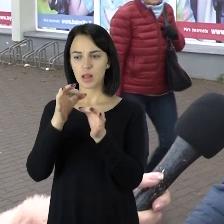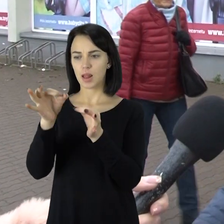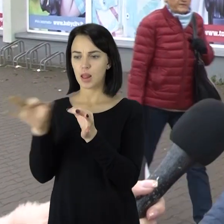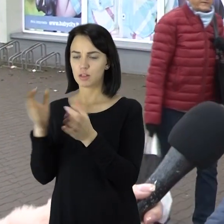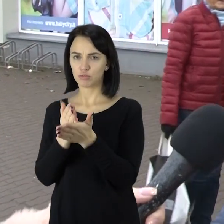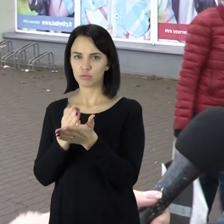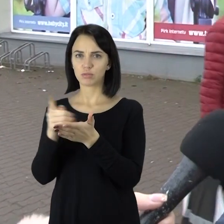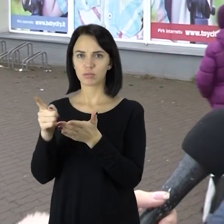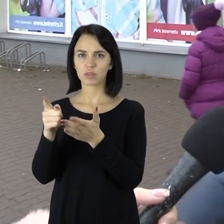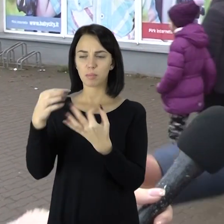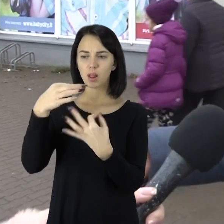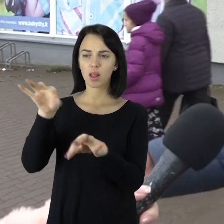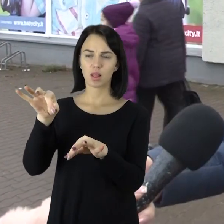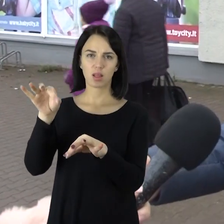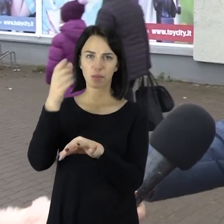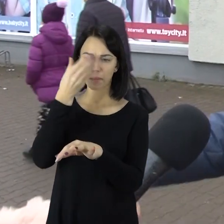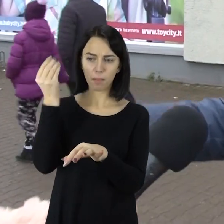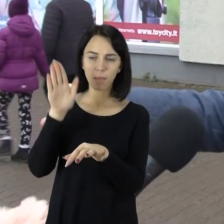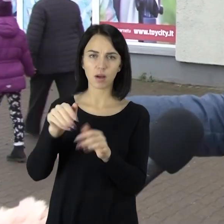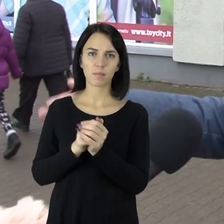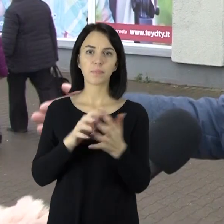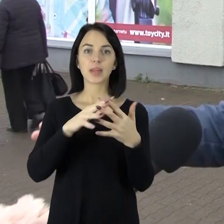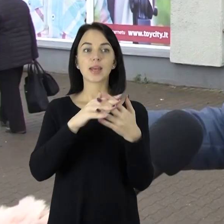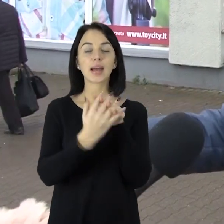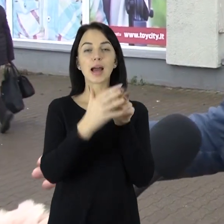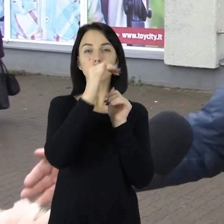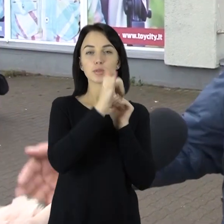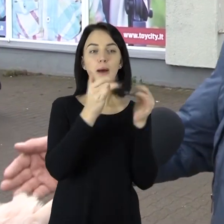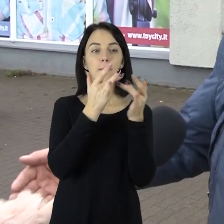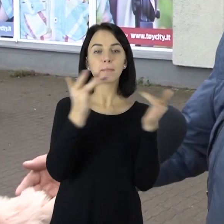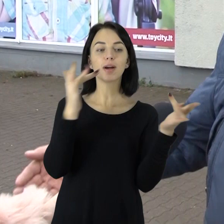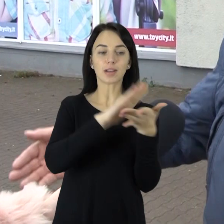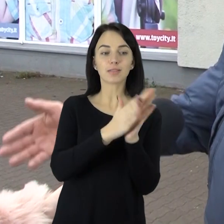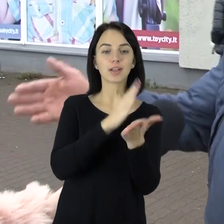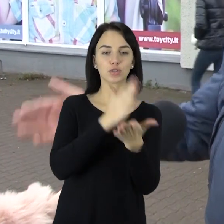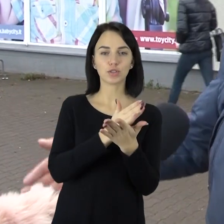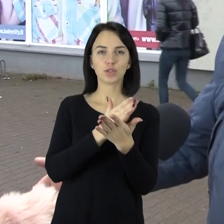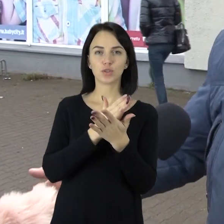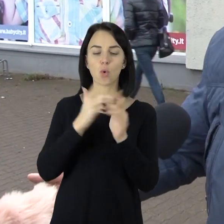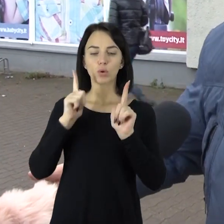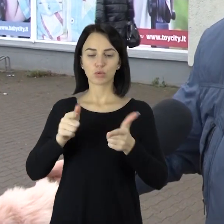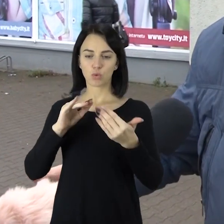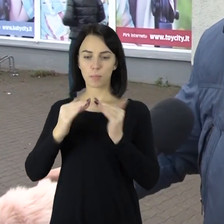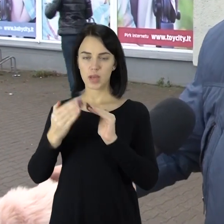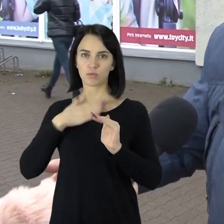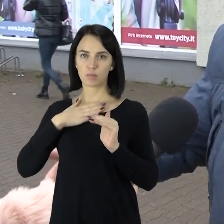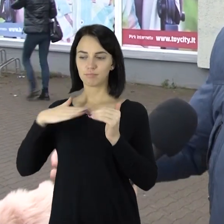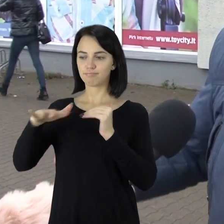užmiršti ir apleisti kaimus. Mes bandom parodyti, kad ten tvarkom. O miesto kvartalai